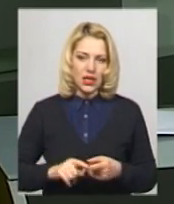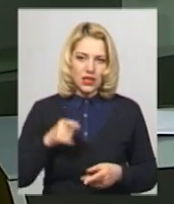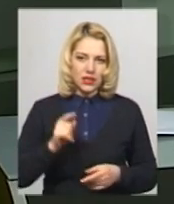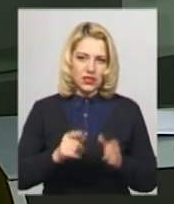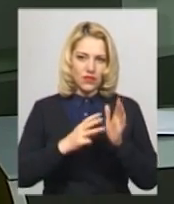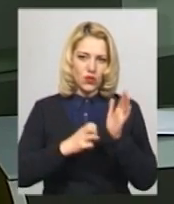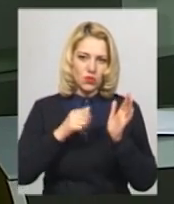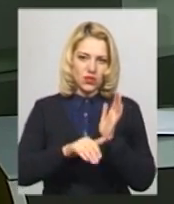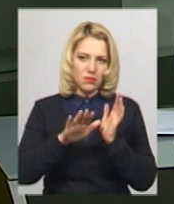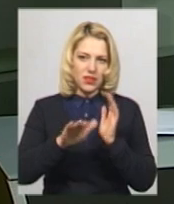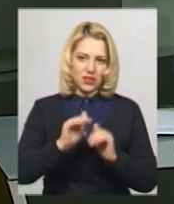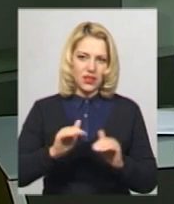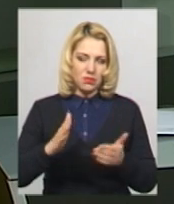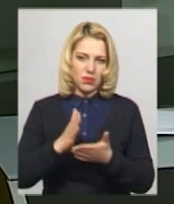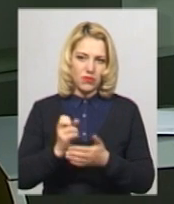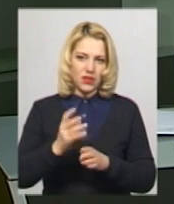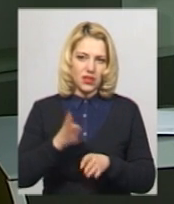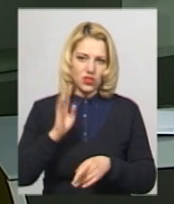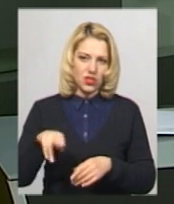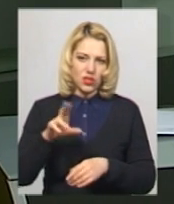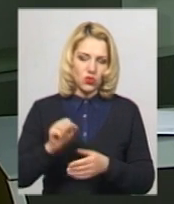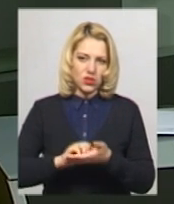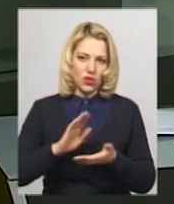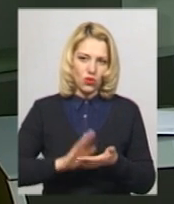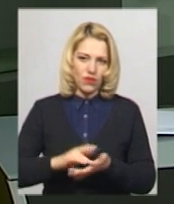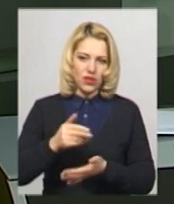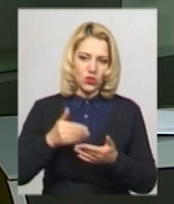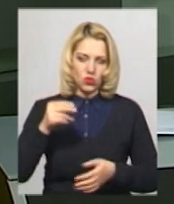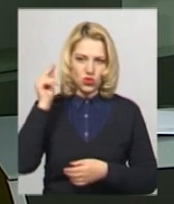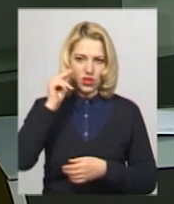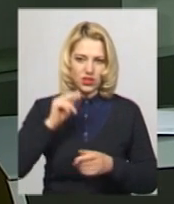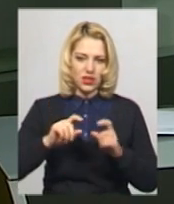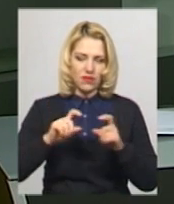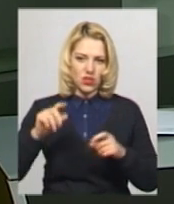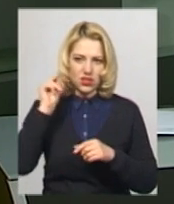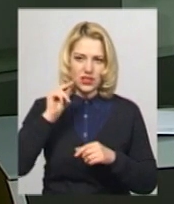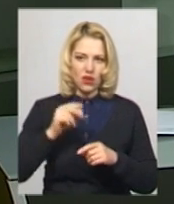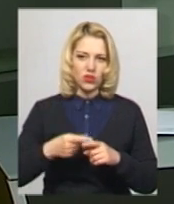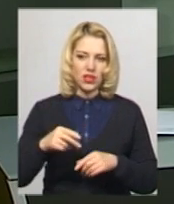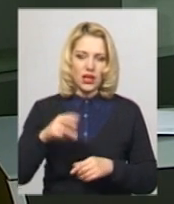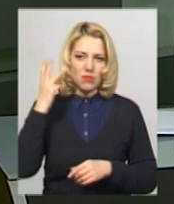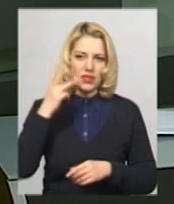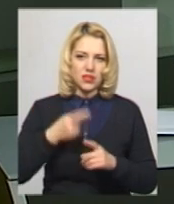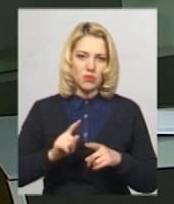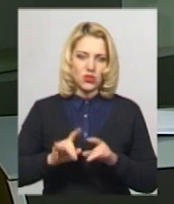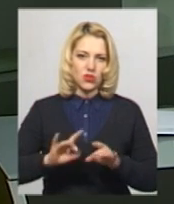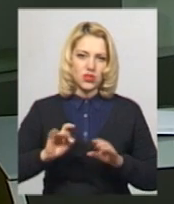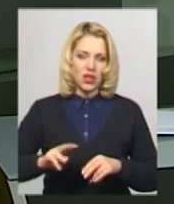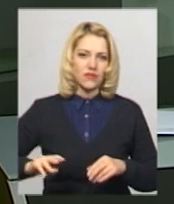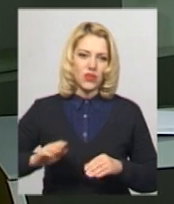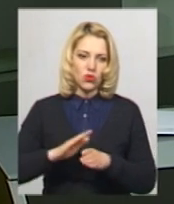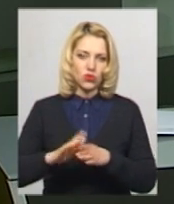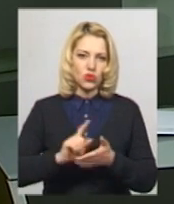1865 дітей перебувають на черзі до зарахування в дошкільні навчальні заклади Хмельницького. Про це каже виконуюча обов'язки директора